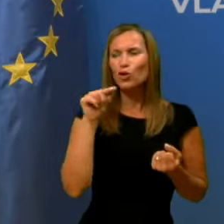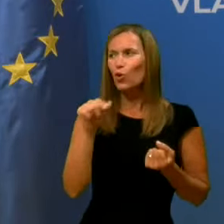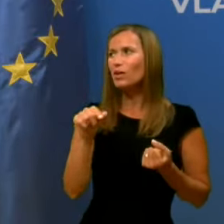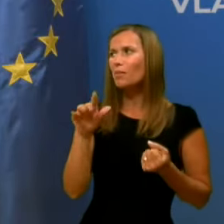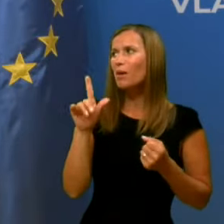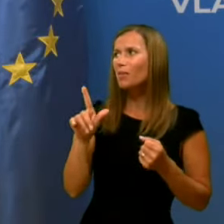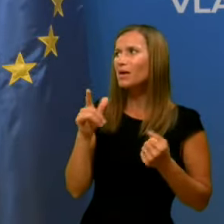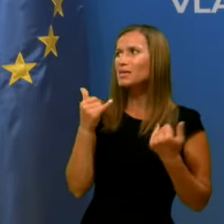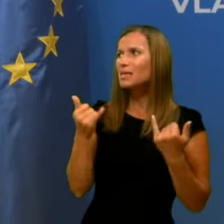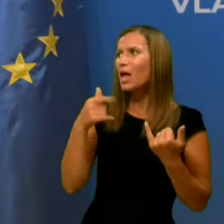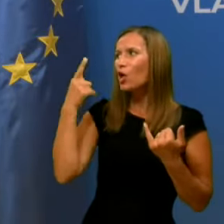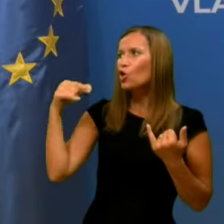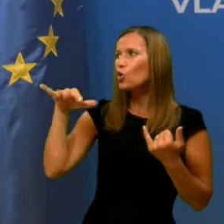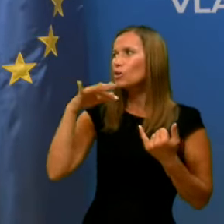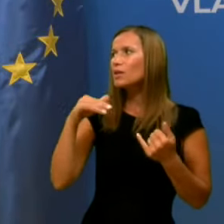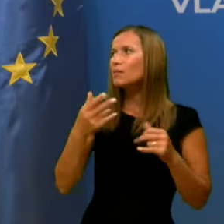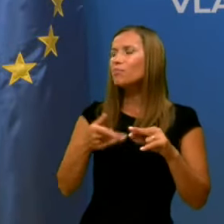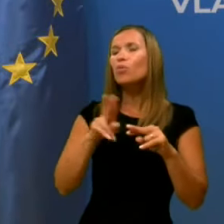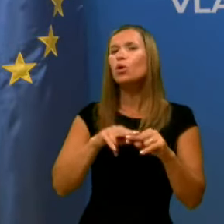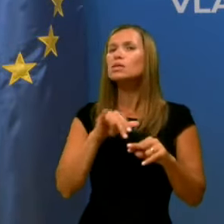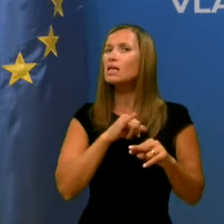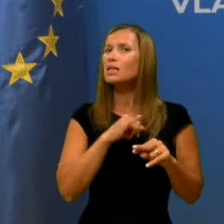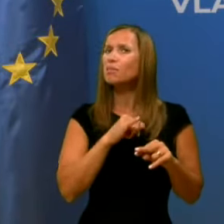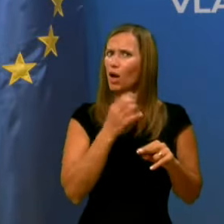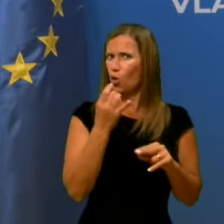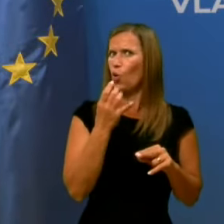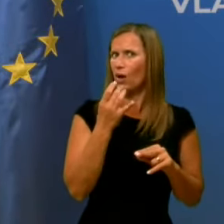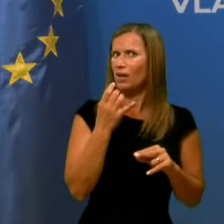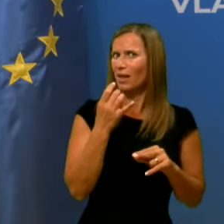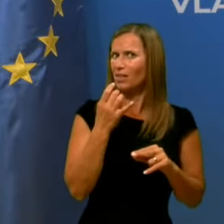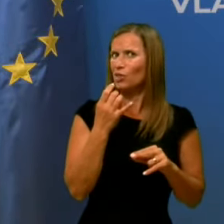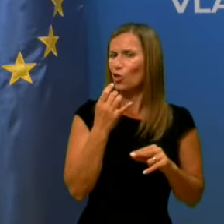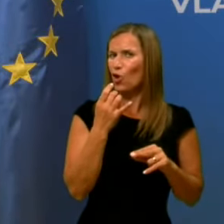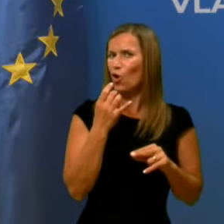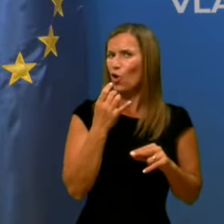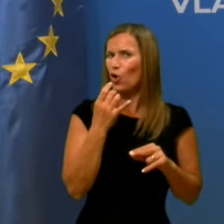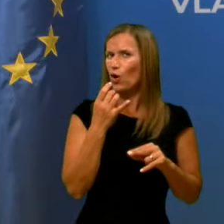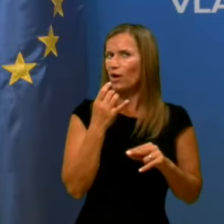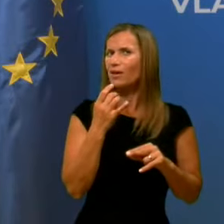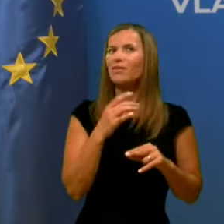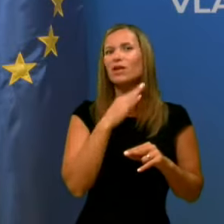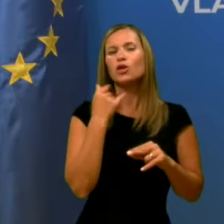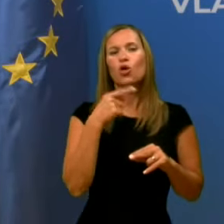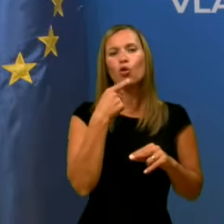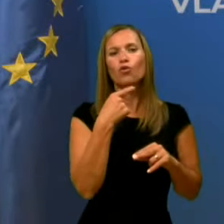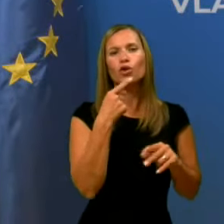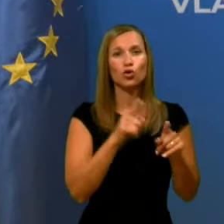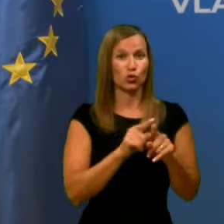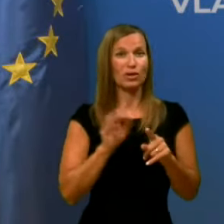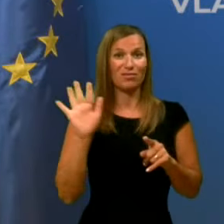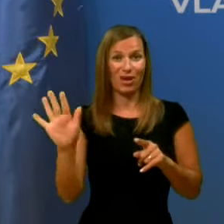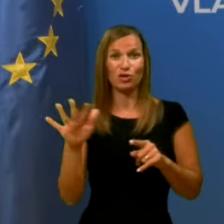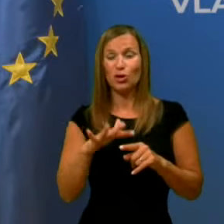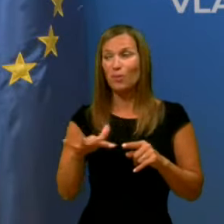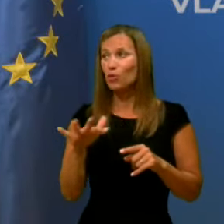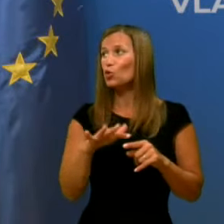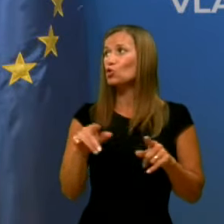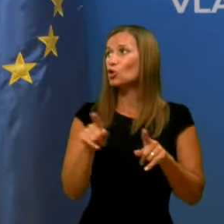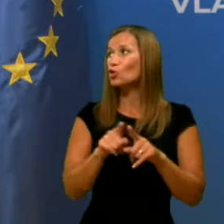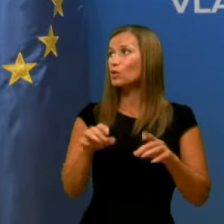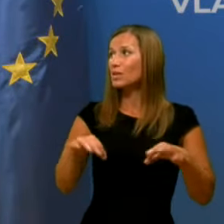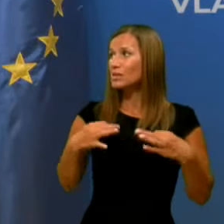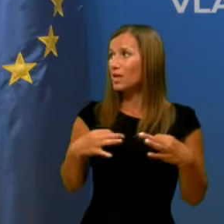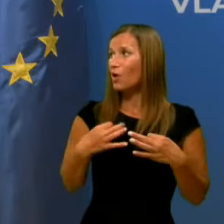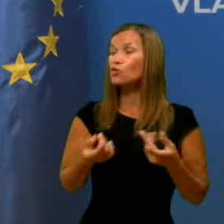verjetno zanima zelo konkretno in obrobo teh prioritecev. Veliko menjalo ravno vaše področje in pa seveda zdravstvo.